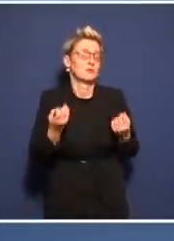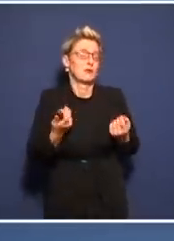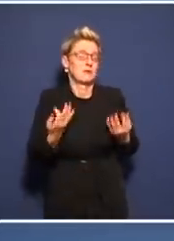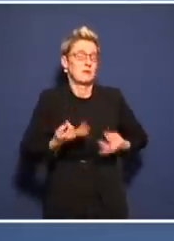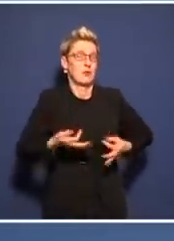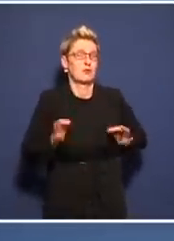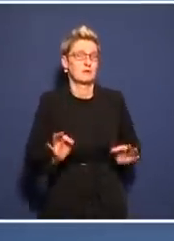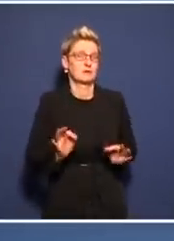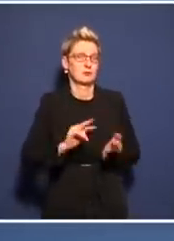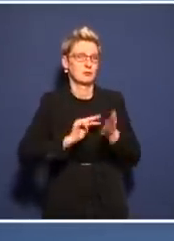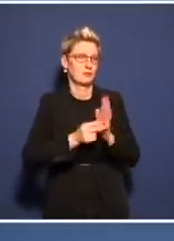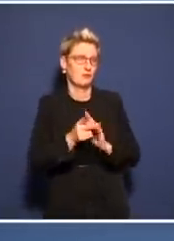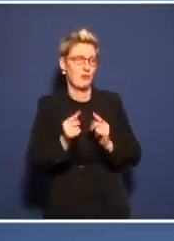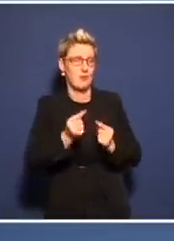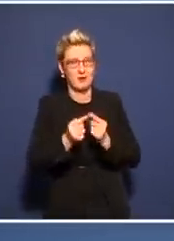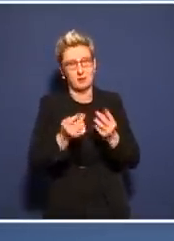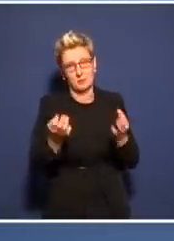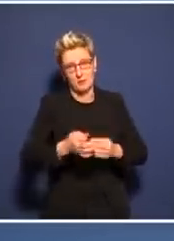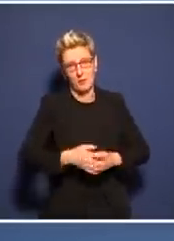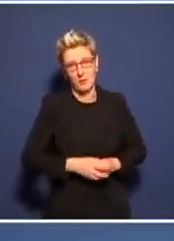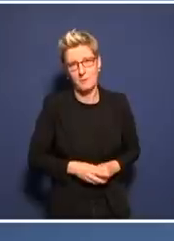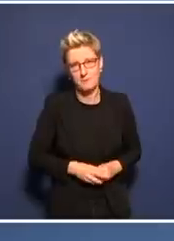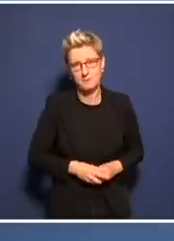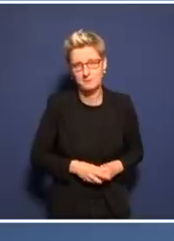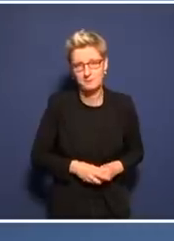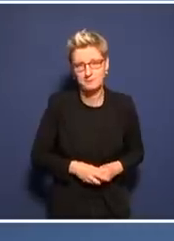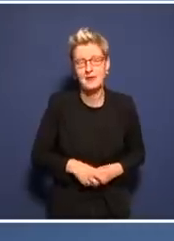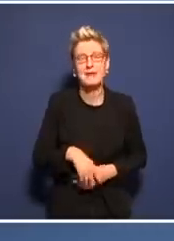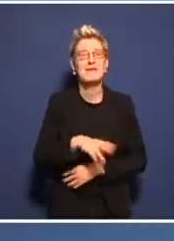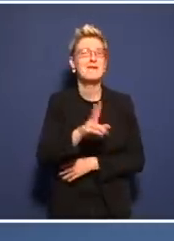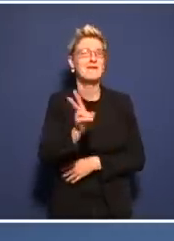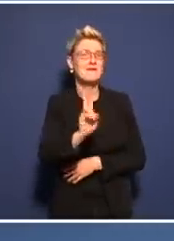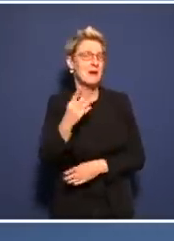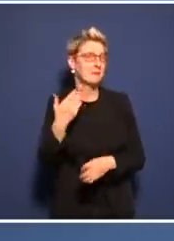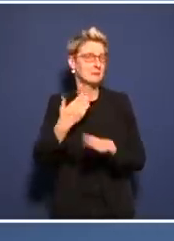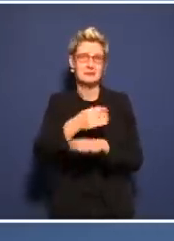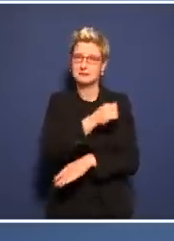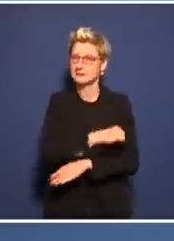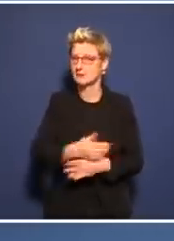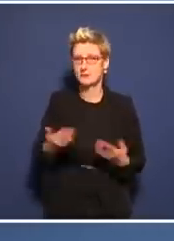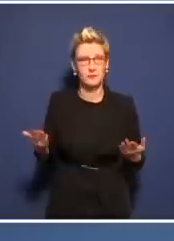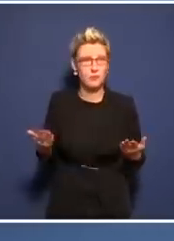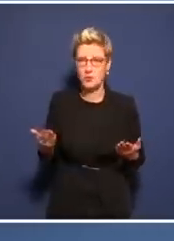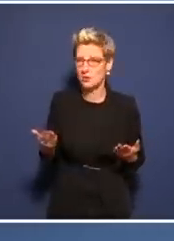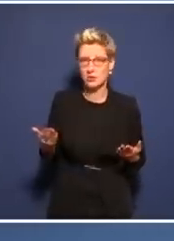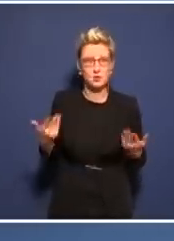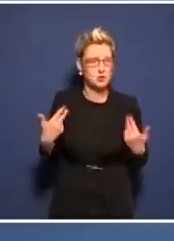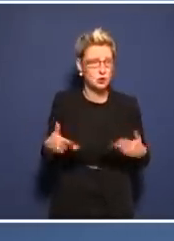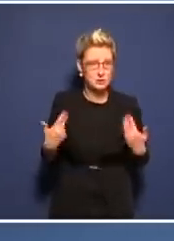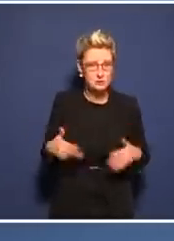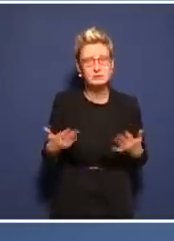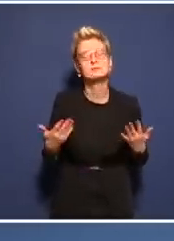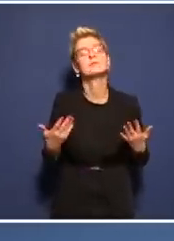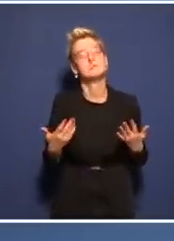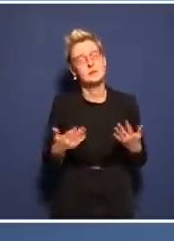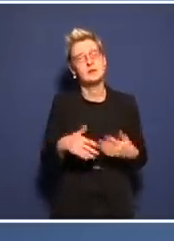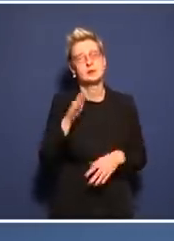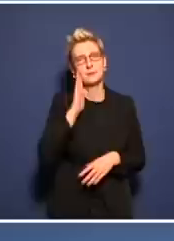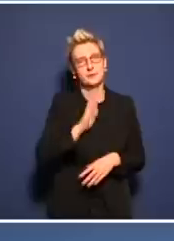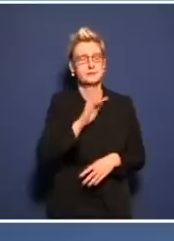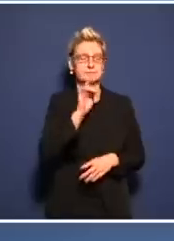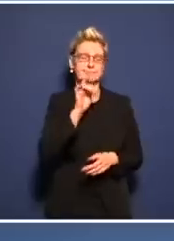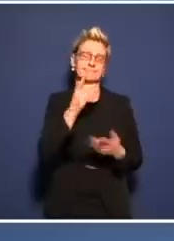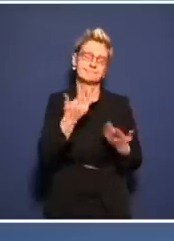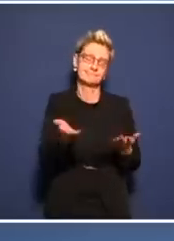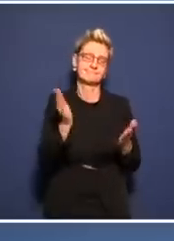wieder komme ich nochmal zum Abschluss auf diejenigen zurück, die sich bisher nicht haben impfen lassen. Diese Personen werden dann